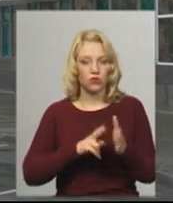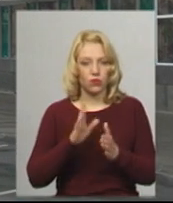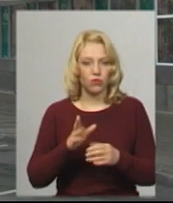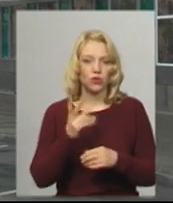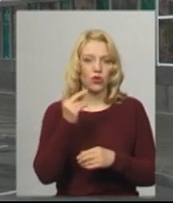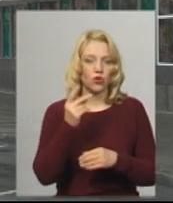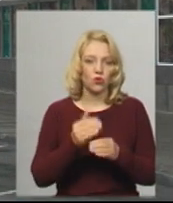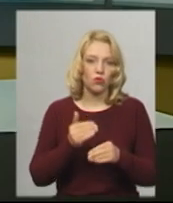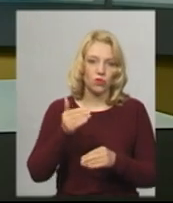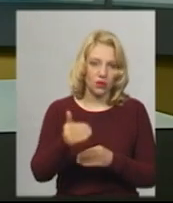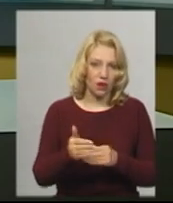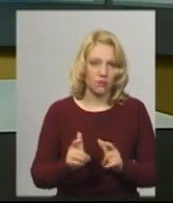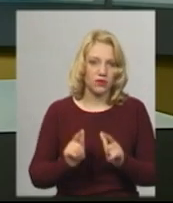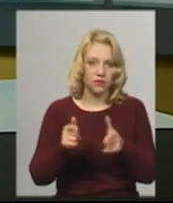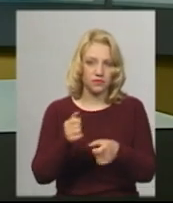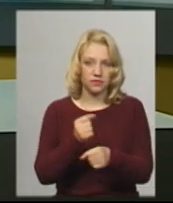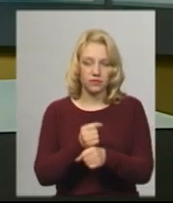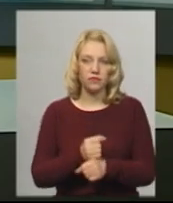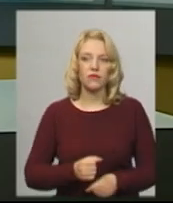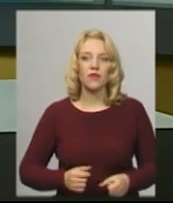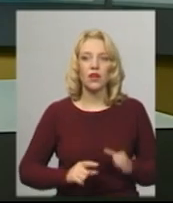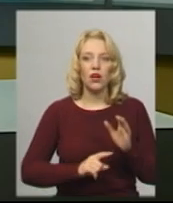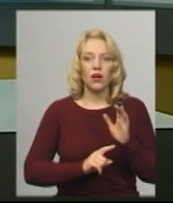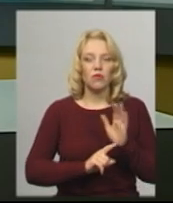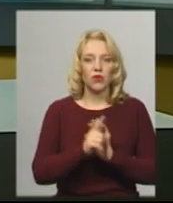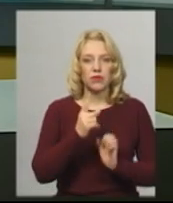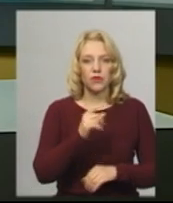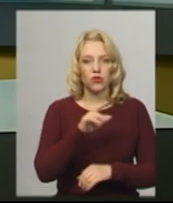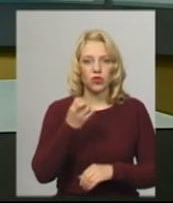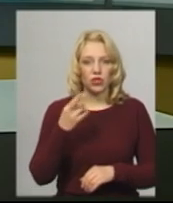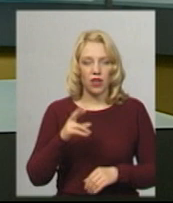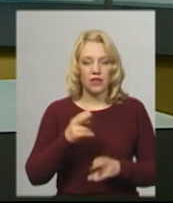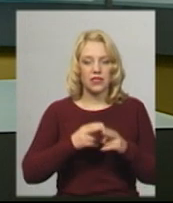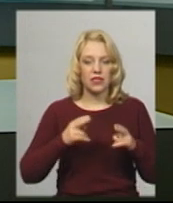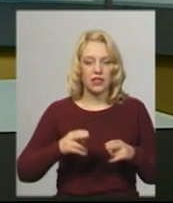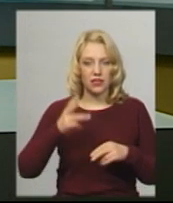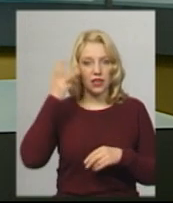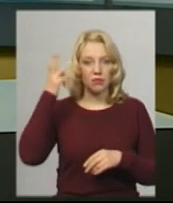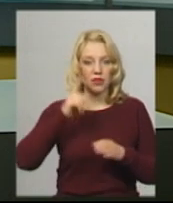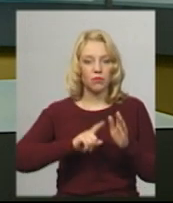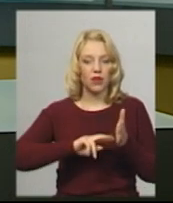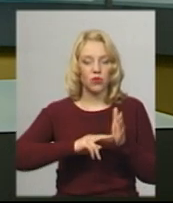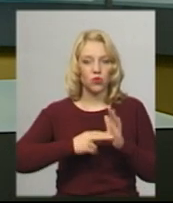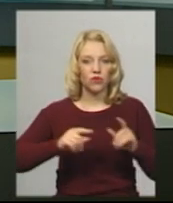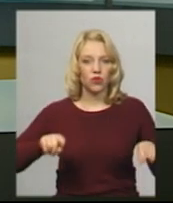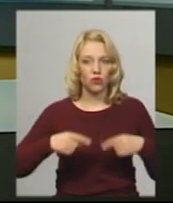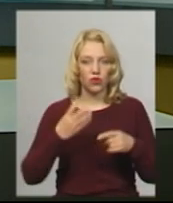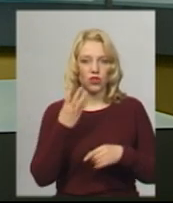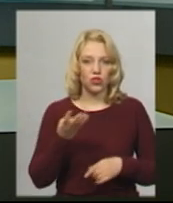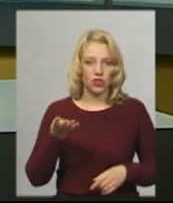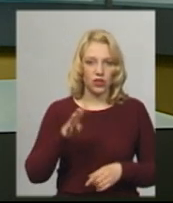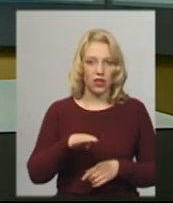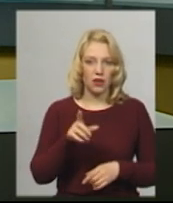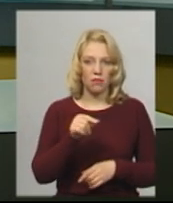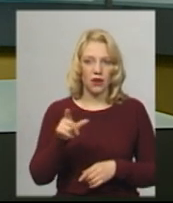приміських поїздів». Також з 1 червня зі станції «Хмельницький» планують відновити 4 пари пасажирських